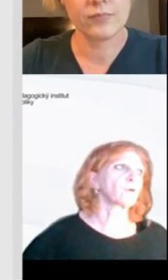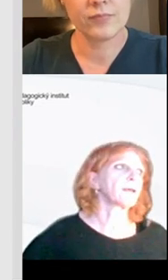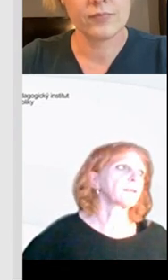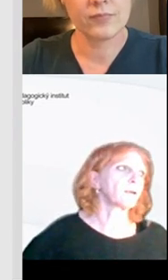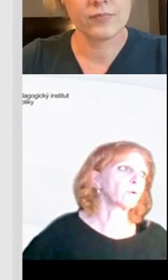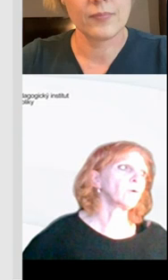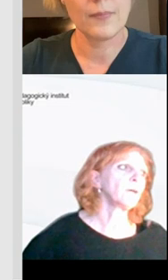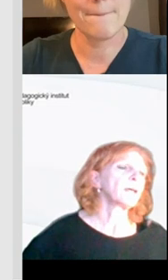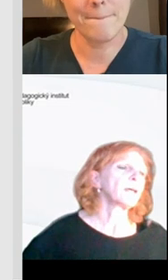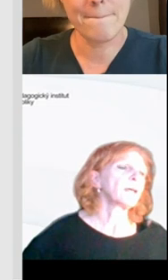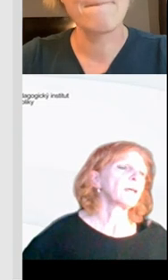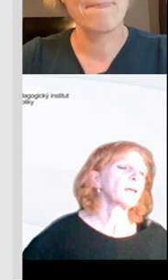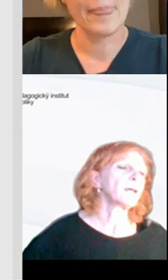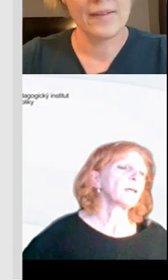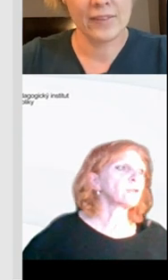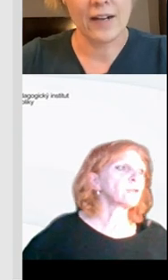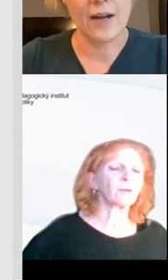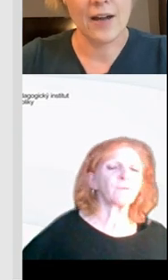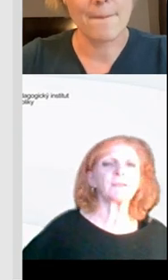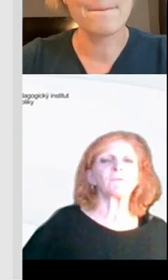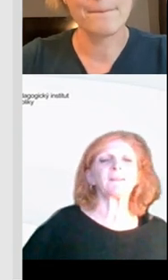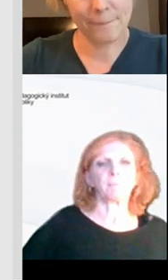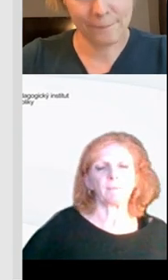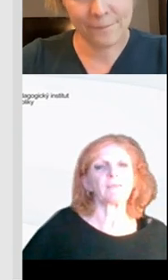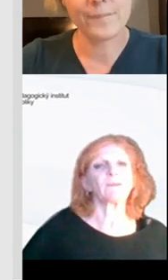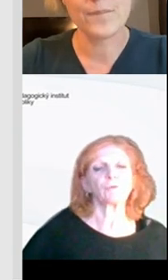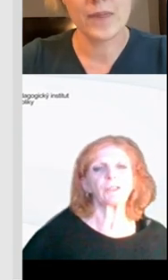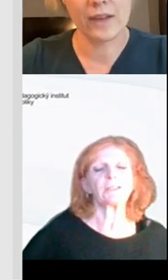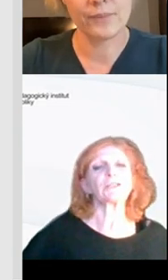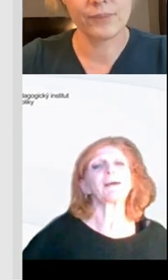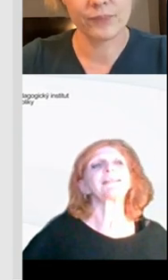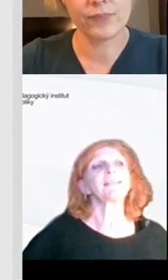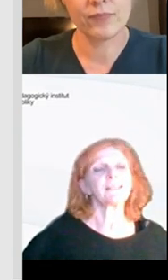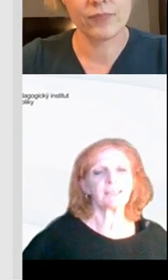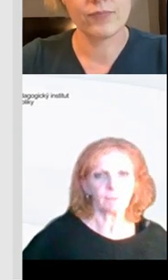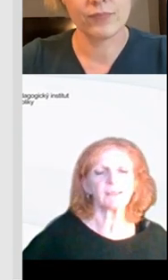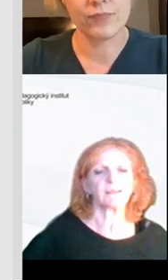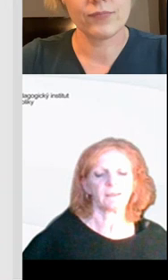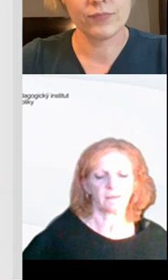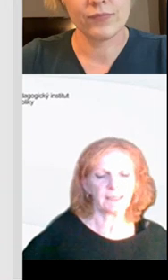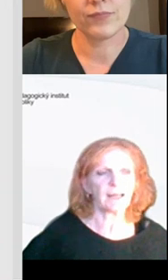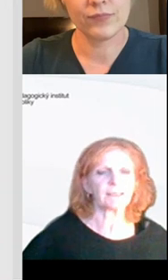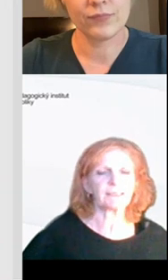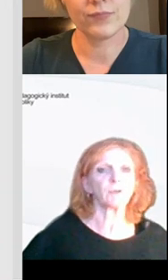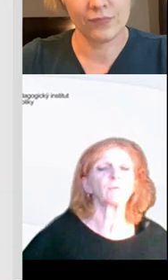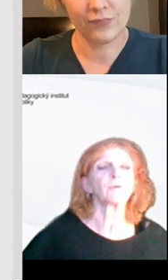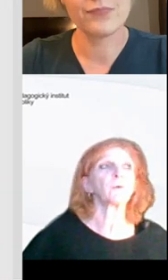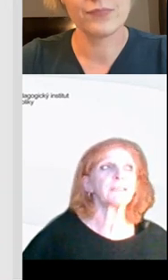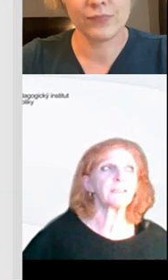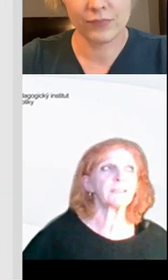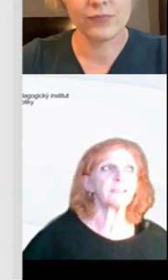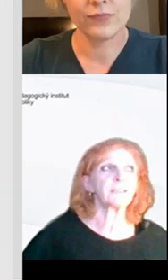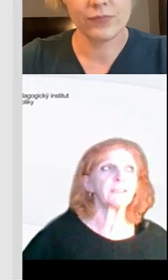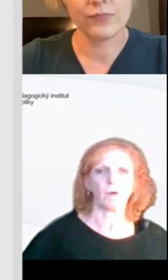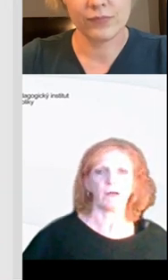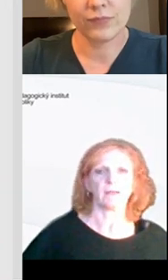ve škole. Děkuji. Další takovým naším tipem je využití třeba i těch samých vzdělávacích programů